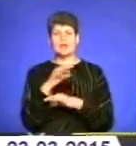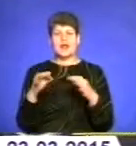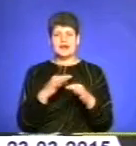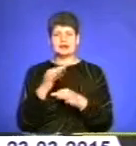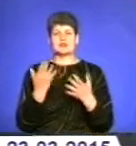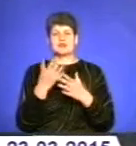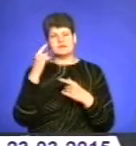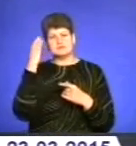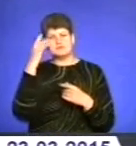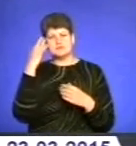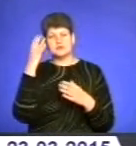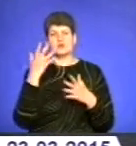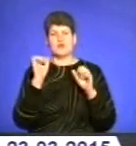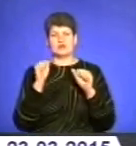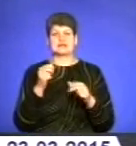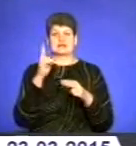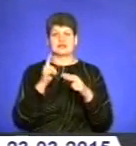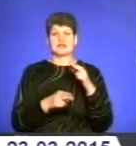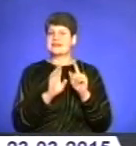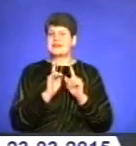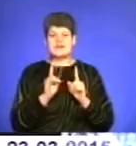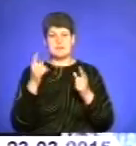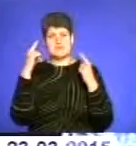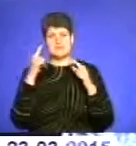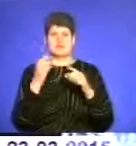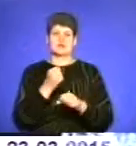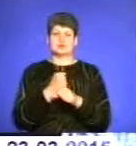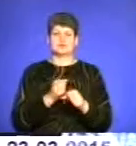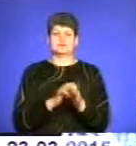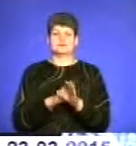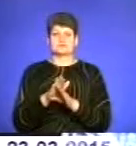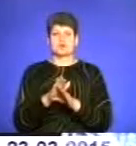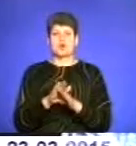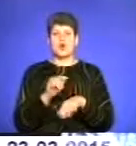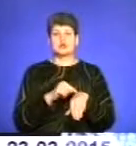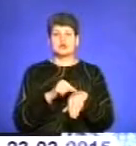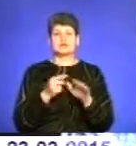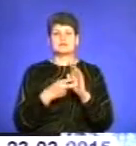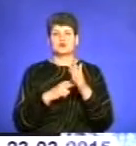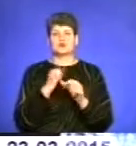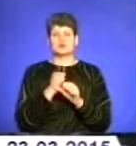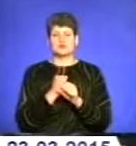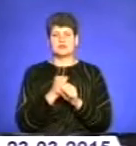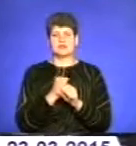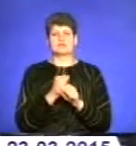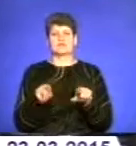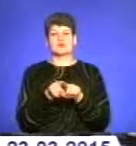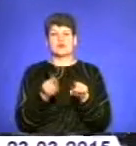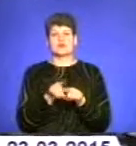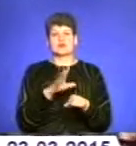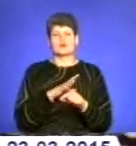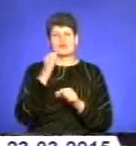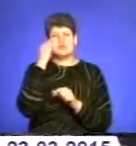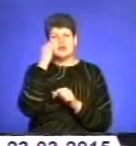богословив, що ви могли довести до кінця, не тільки придумати, й доробити. Годинник планують відтворити максимально таким, яким він був на старих